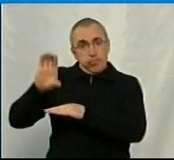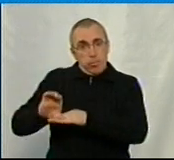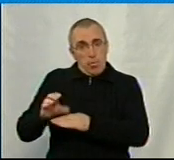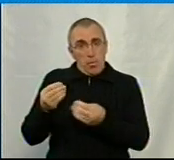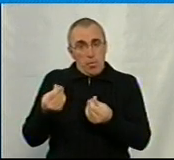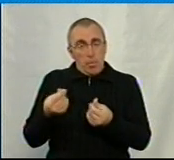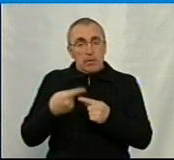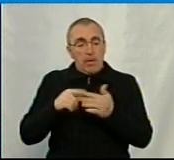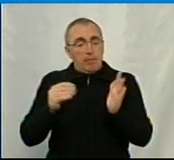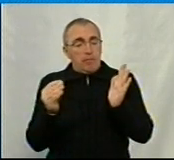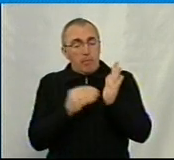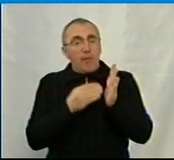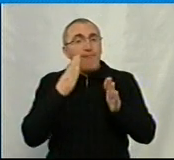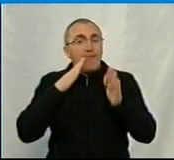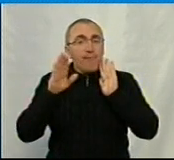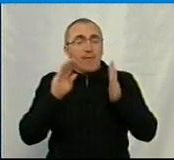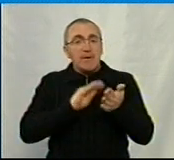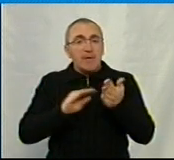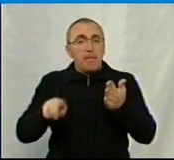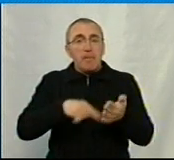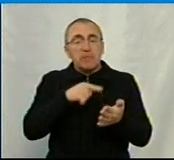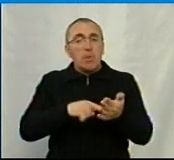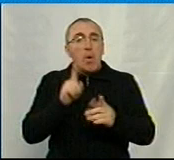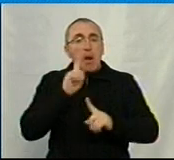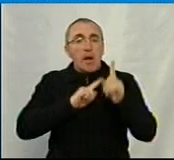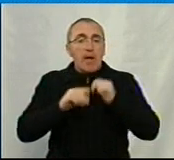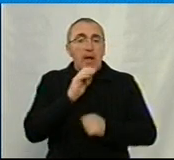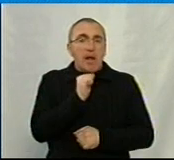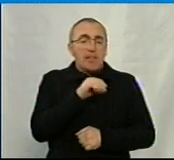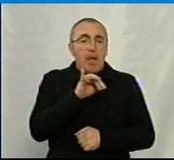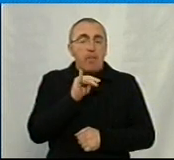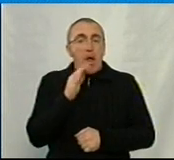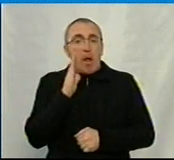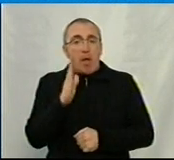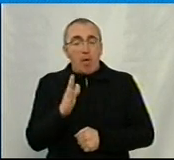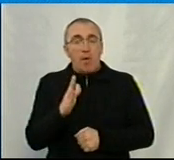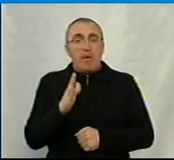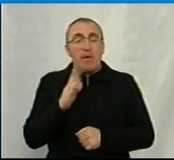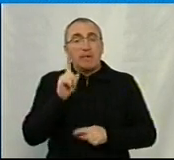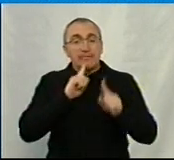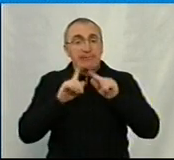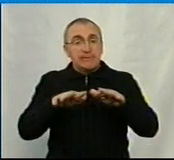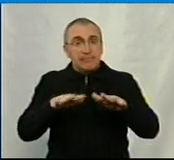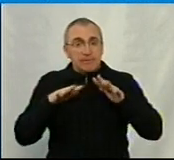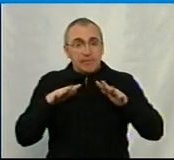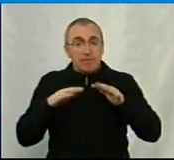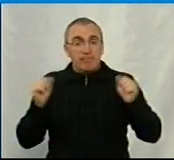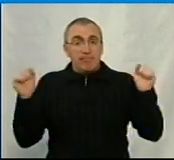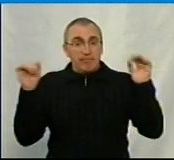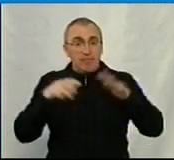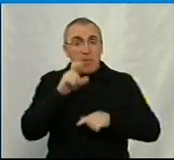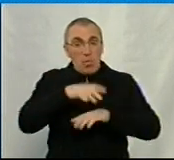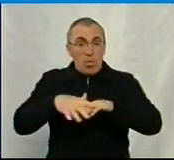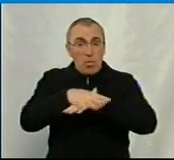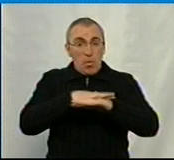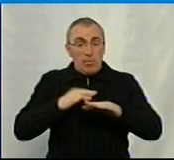Так написано на сторінці у Фейсбук секретаря міської ради Кропивницького Андрія Табалова. Однак засідання сесії масового зібрання людей в